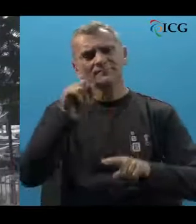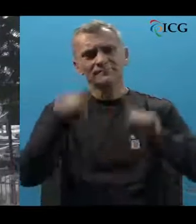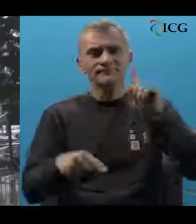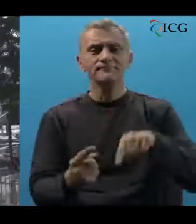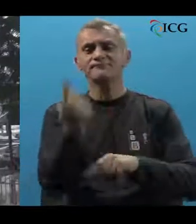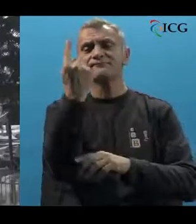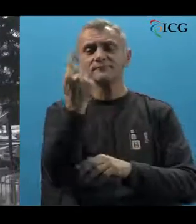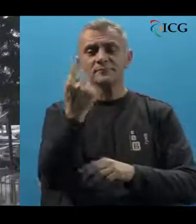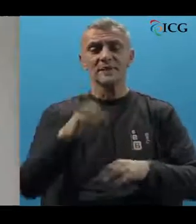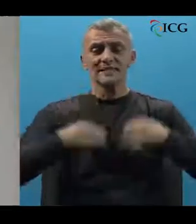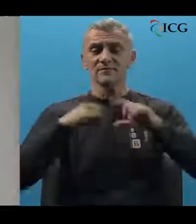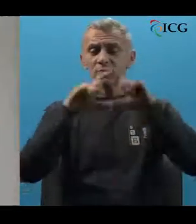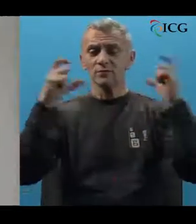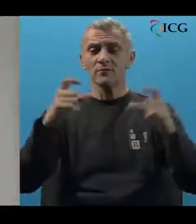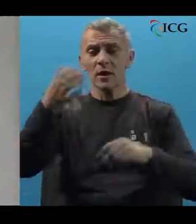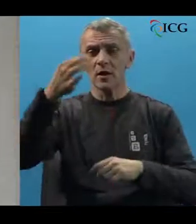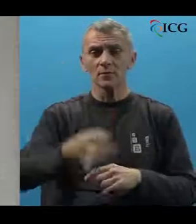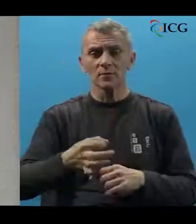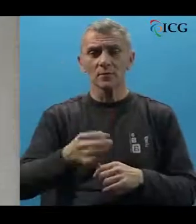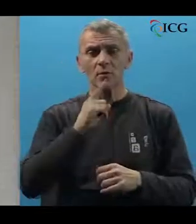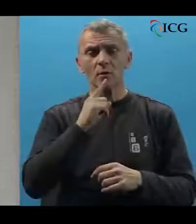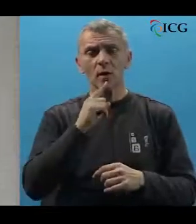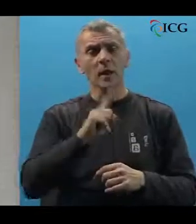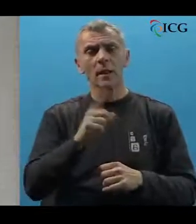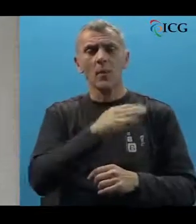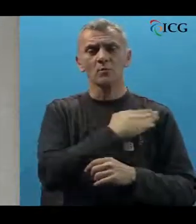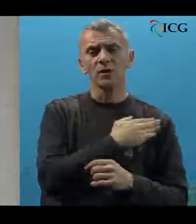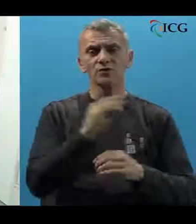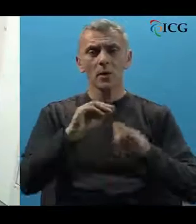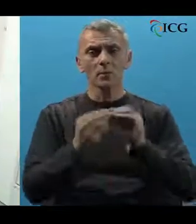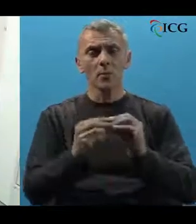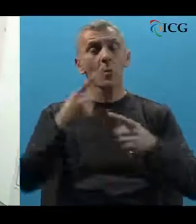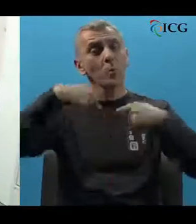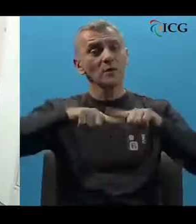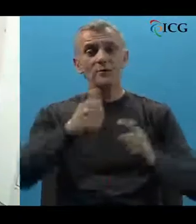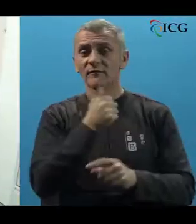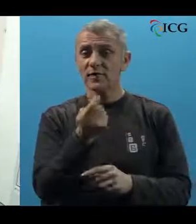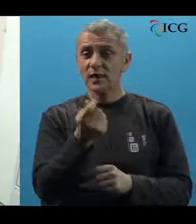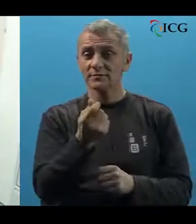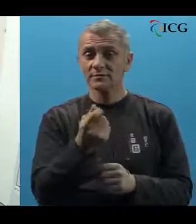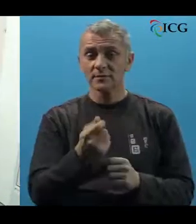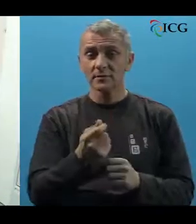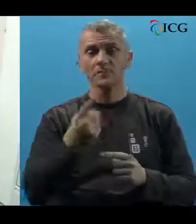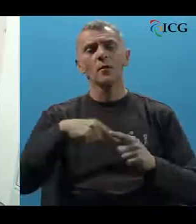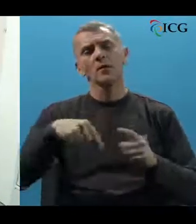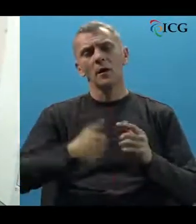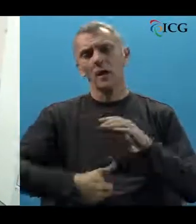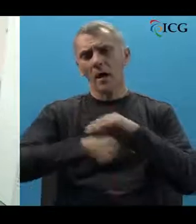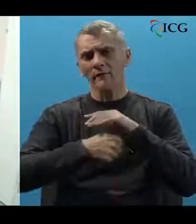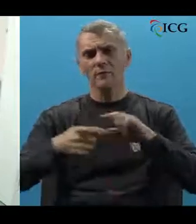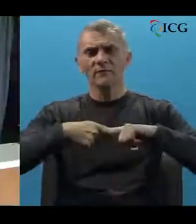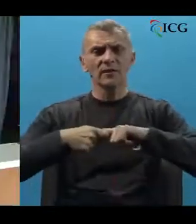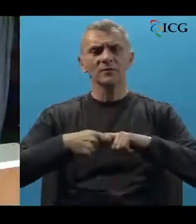rijetkih zdravstvenih ustanova na području kantona koja nije opterećena problemima posebno financijske prirode. Uglavnom one